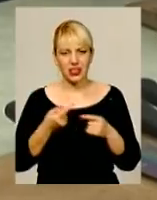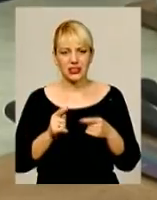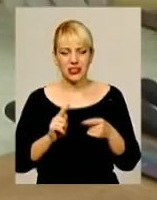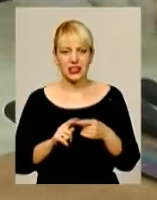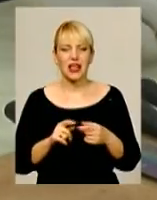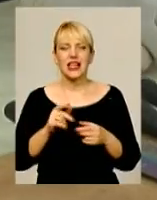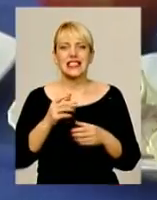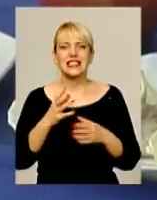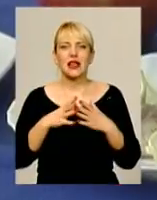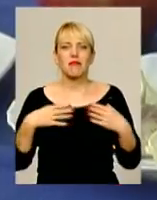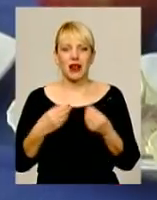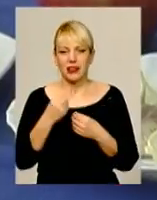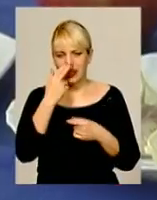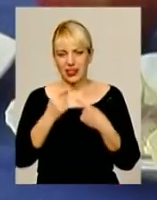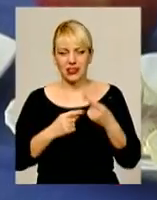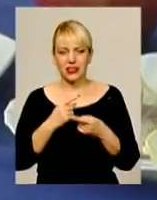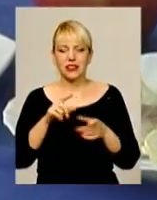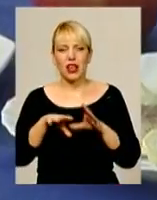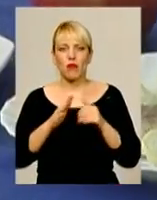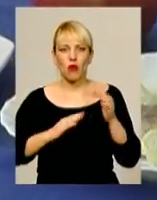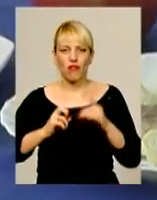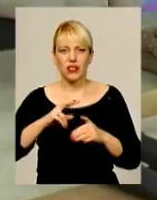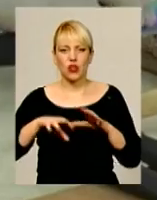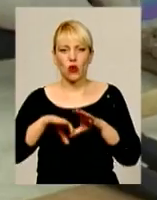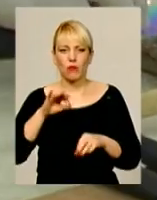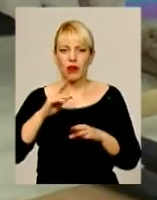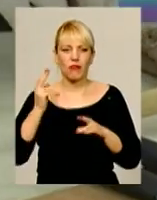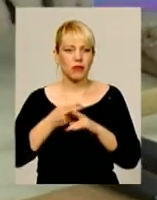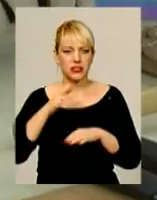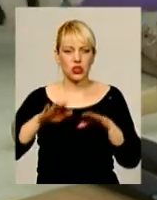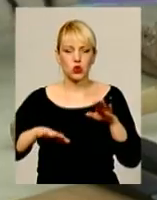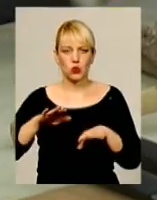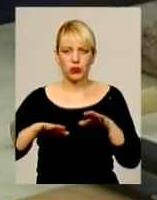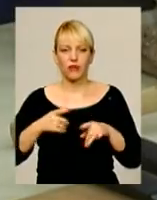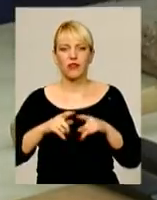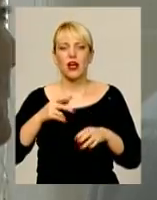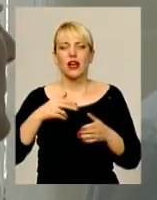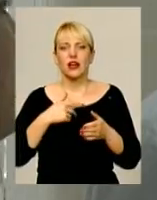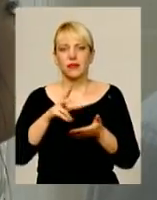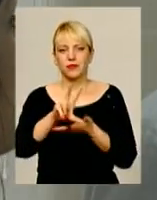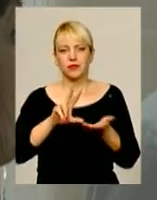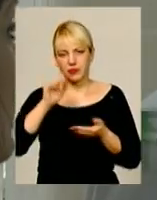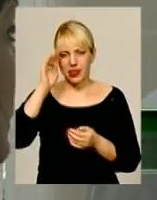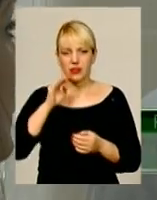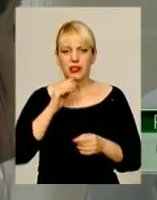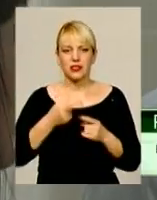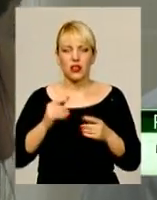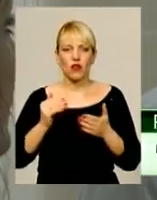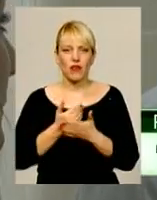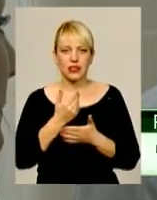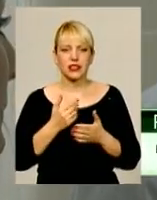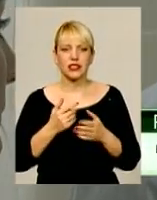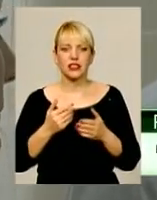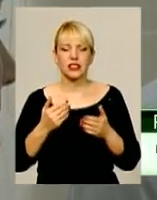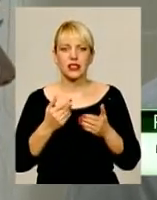сімейна традиція, тож професію обирав без сумнівів, пішов батьковими стопами. Це інновація в способі приготування риби,